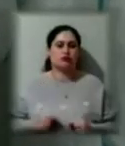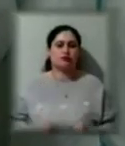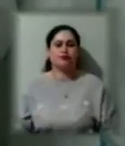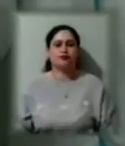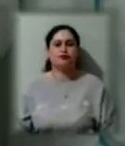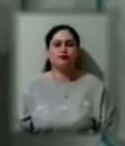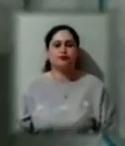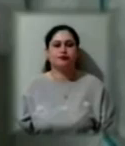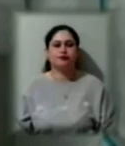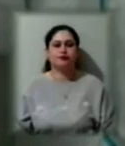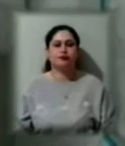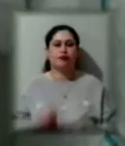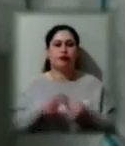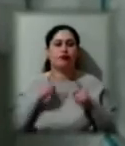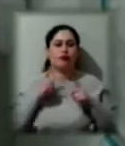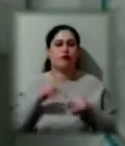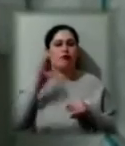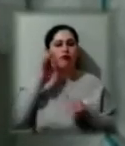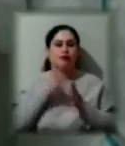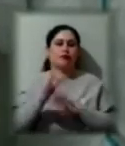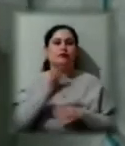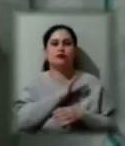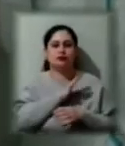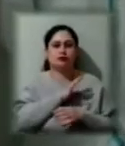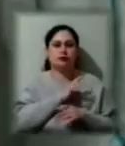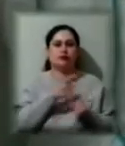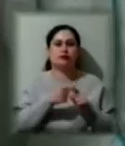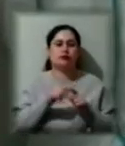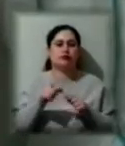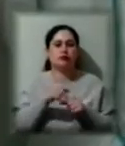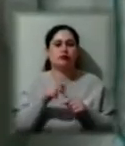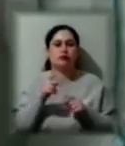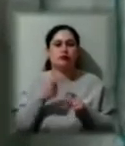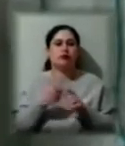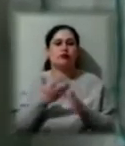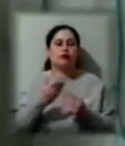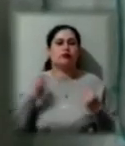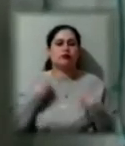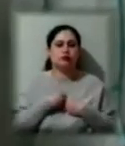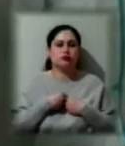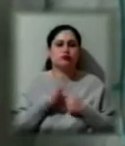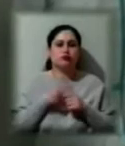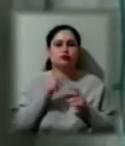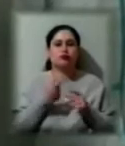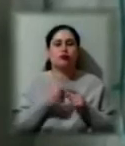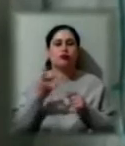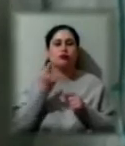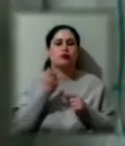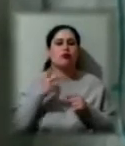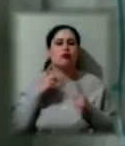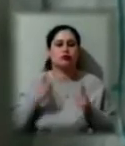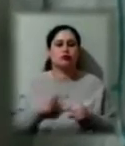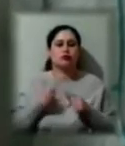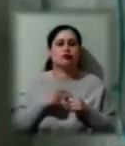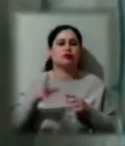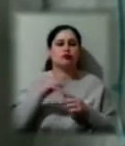костюм вода не пронесає, цей, який одягується як одноразовий костюм, але всі ці костюми,